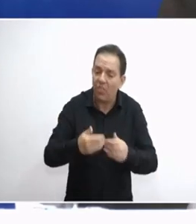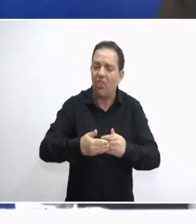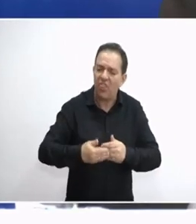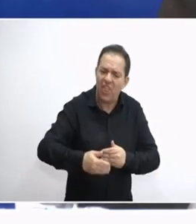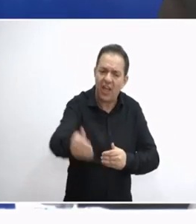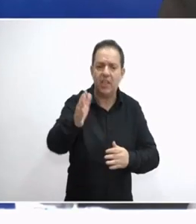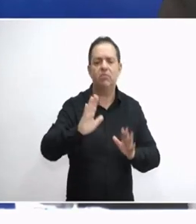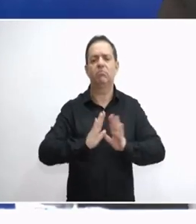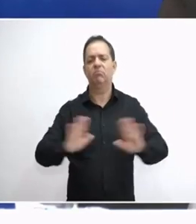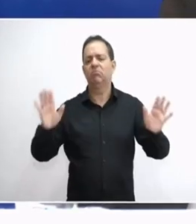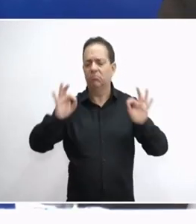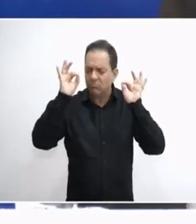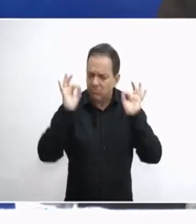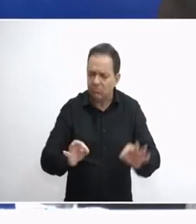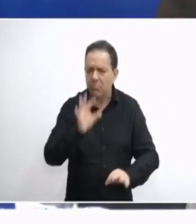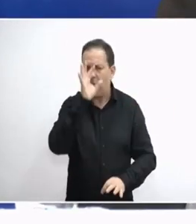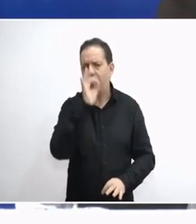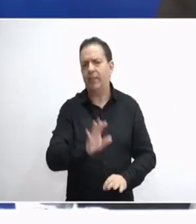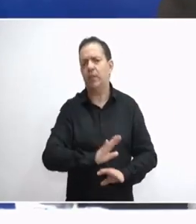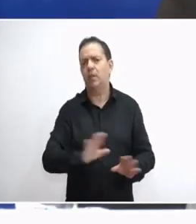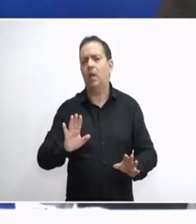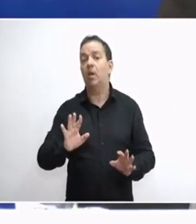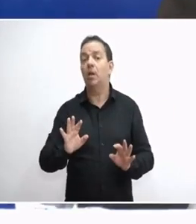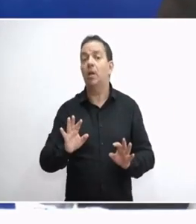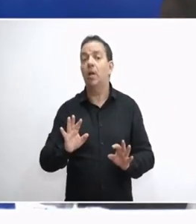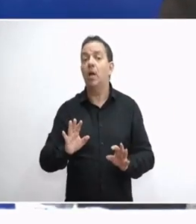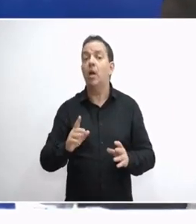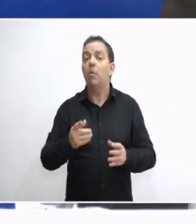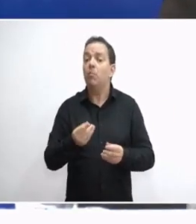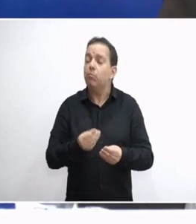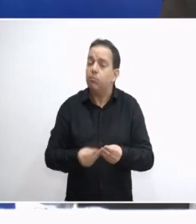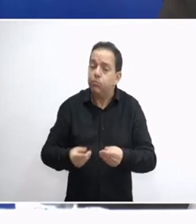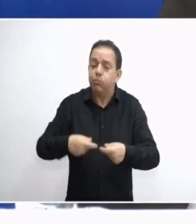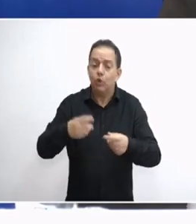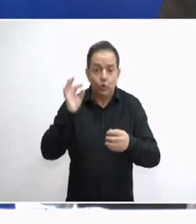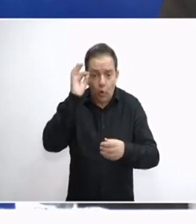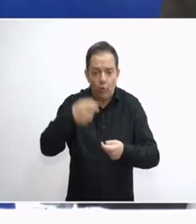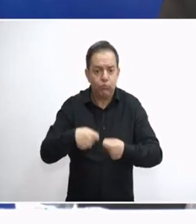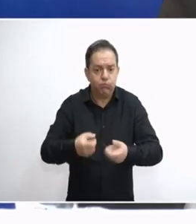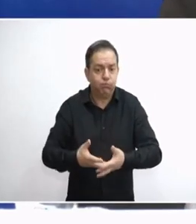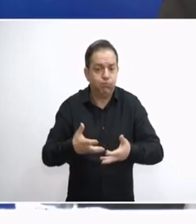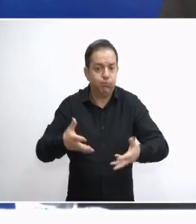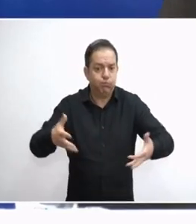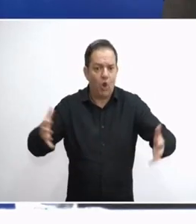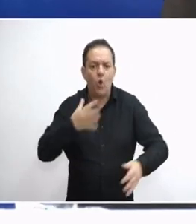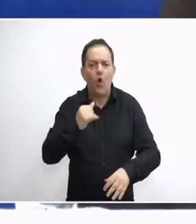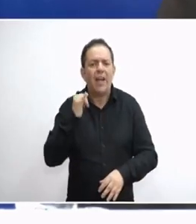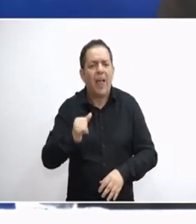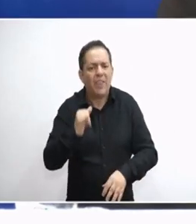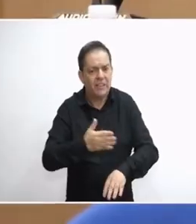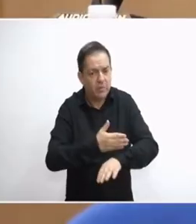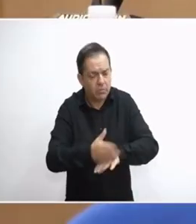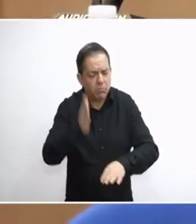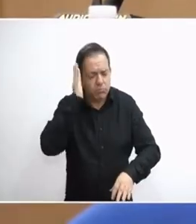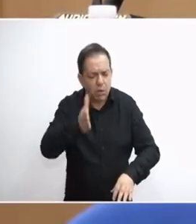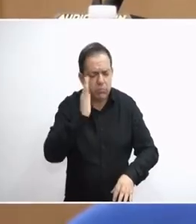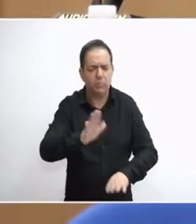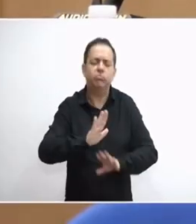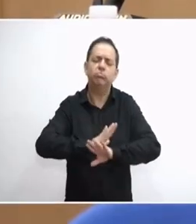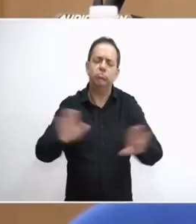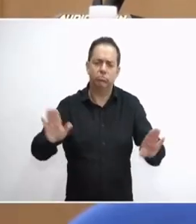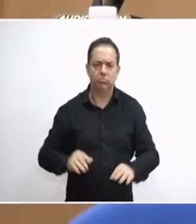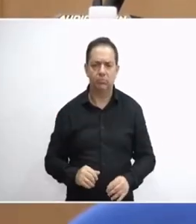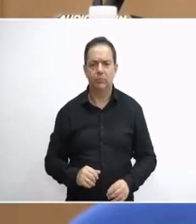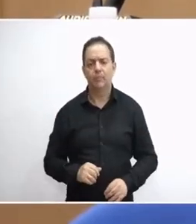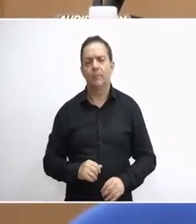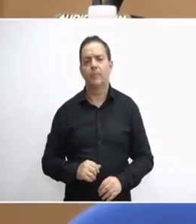πρόστιμο, θα γίνει πραγματικά με πλούτο παραπάνω που πρέπει να συνεβεί λόγω καθυστερησής του. Να περάσουμε στην